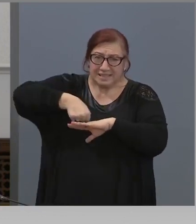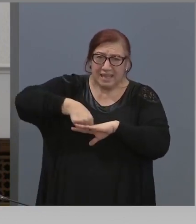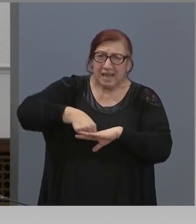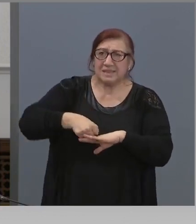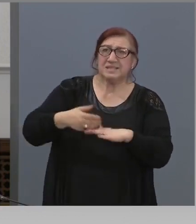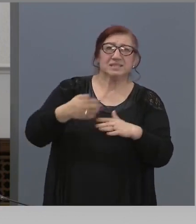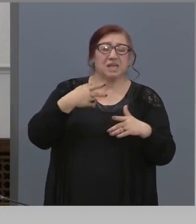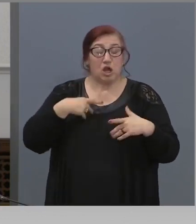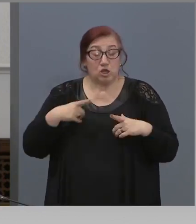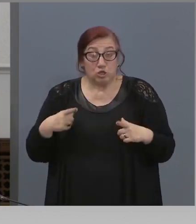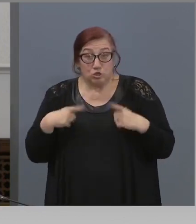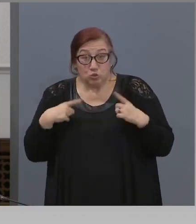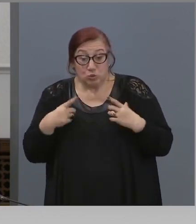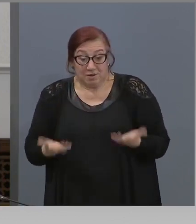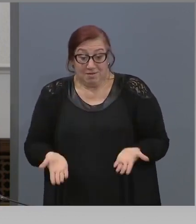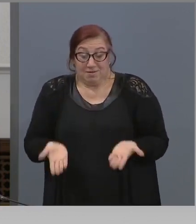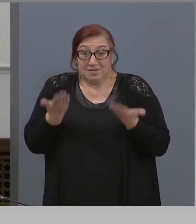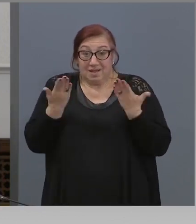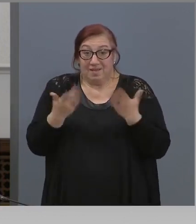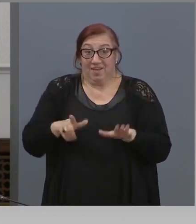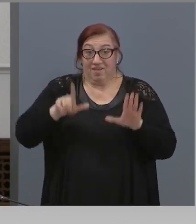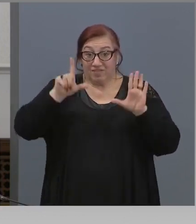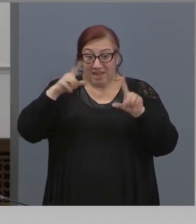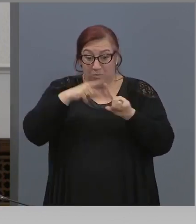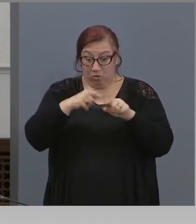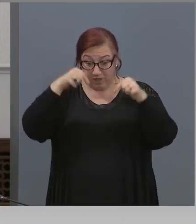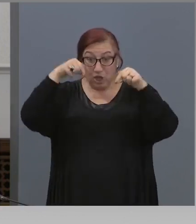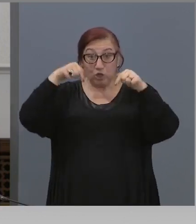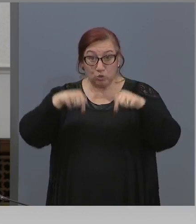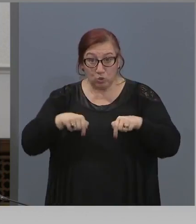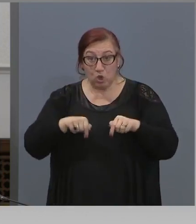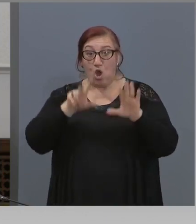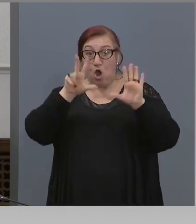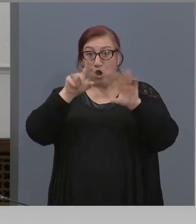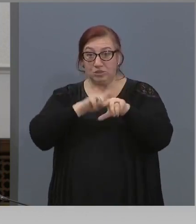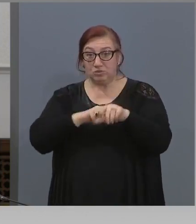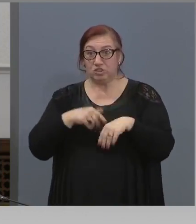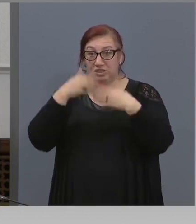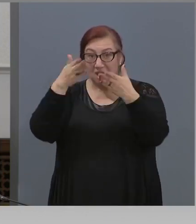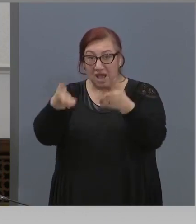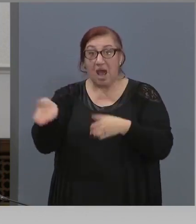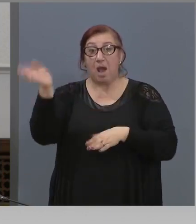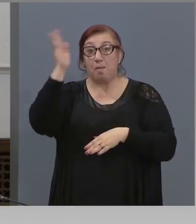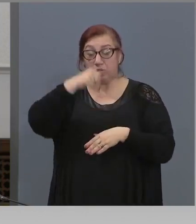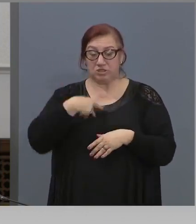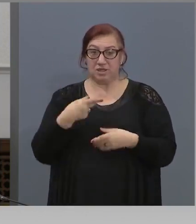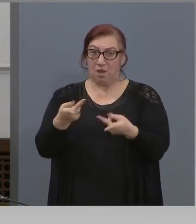Защото сутрин в седем и половина са при мене, осъм са при вас, после пак са при мене.